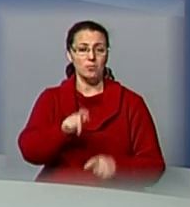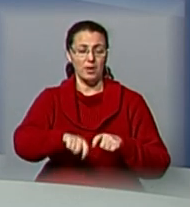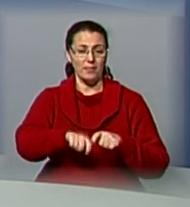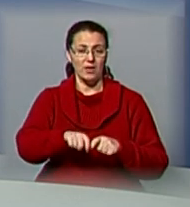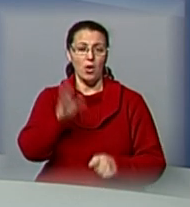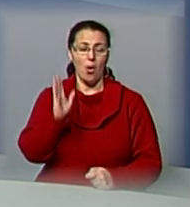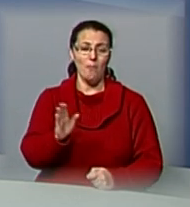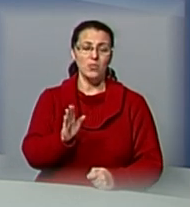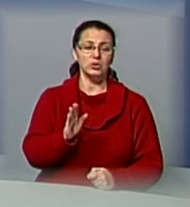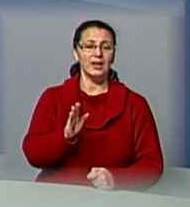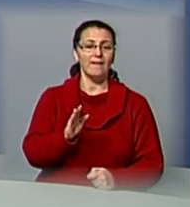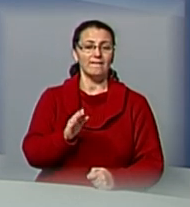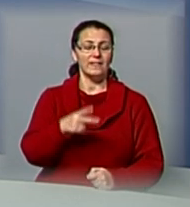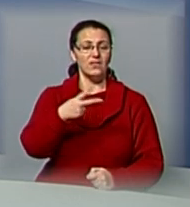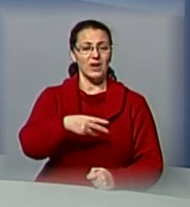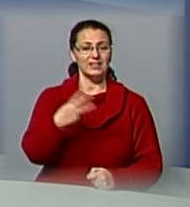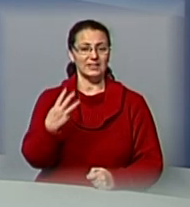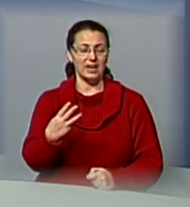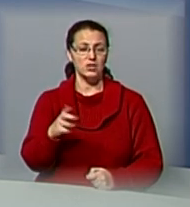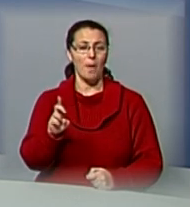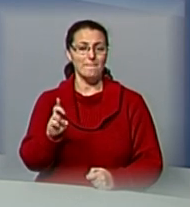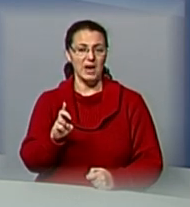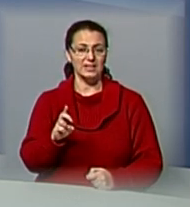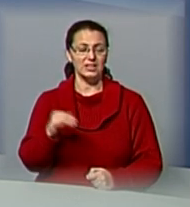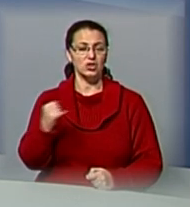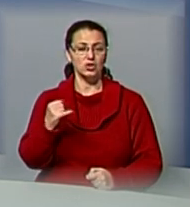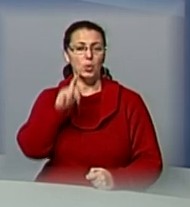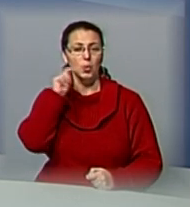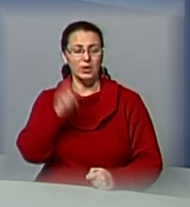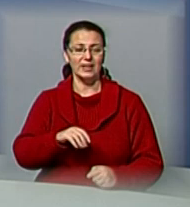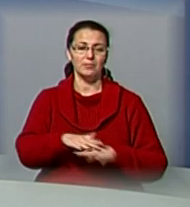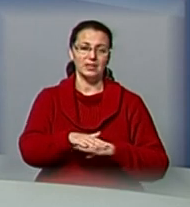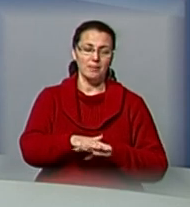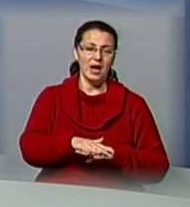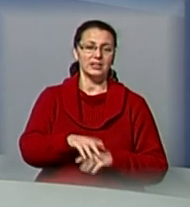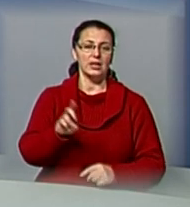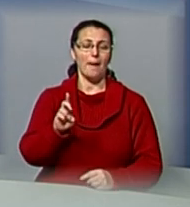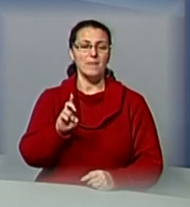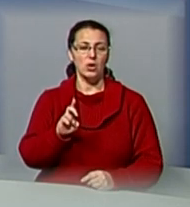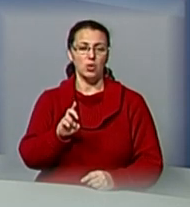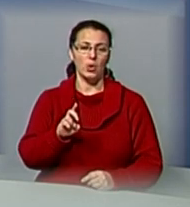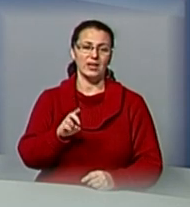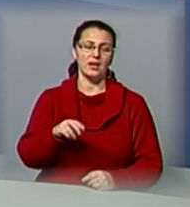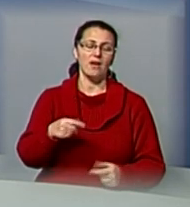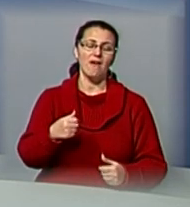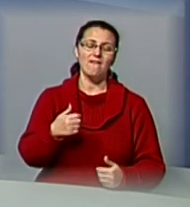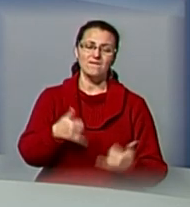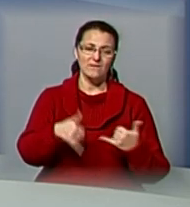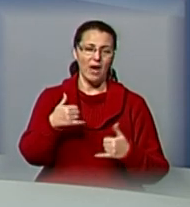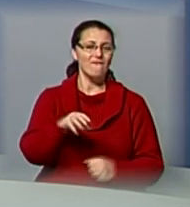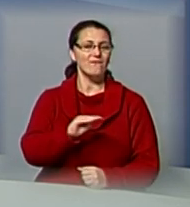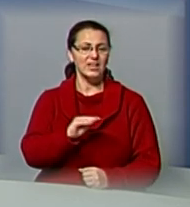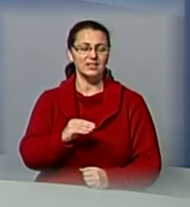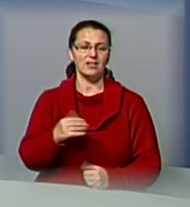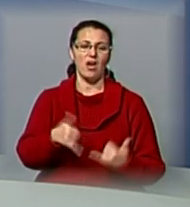української мови і літератури та 23 березня з історії України, математики, біології, географії, фізики, хімії, англійської,